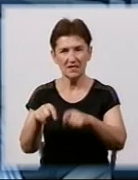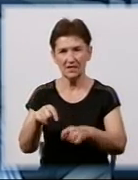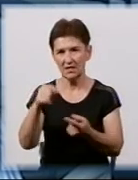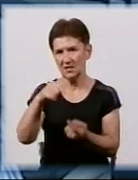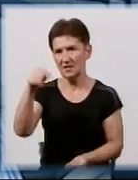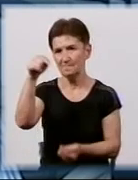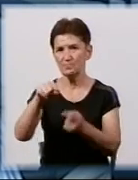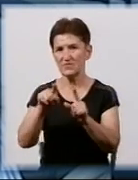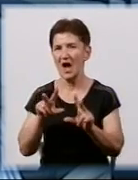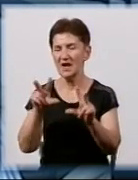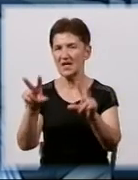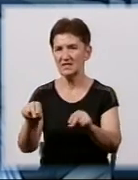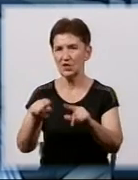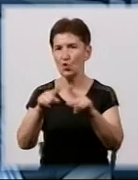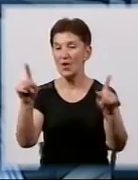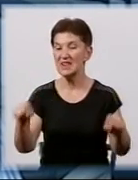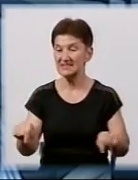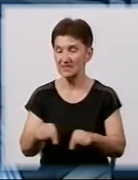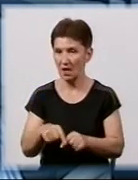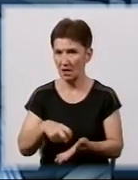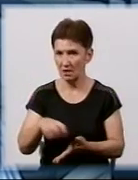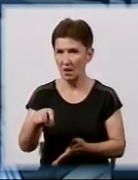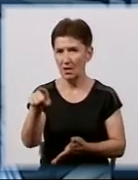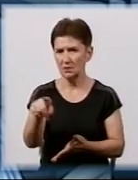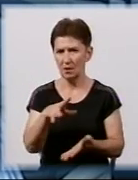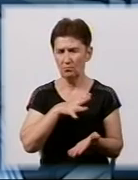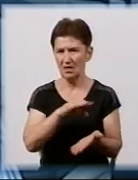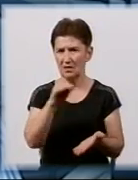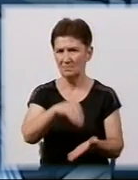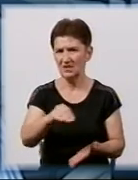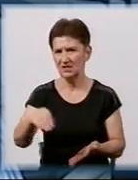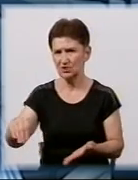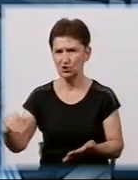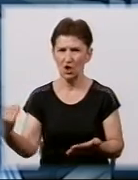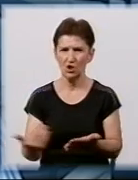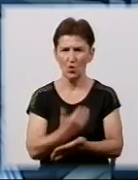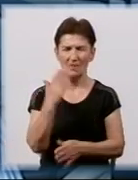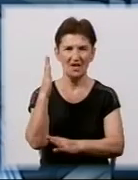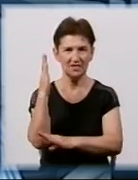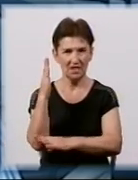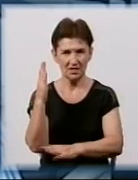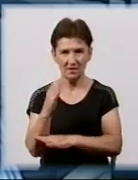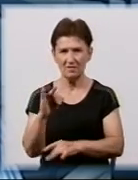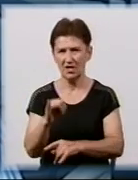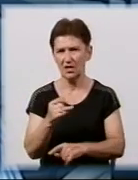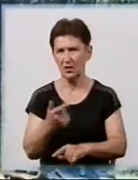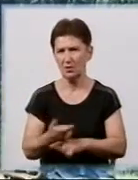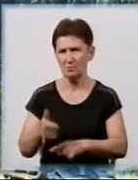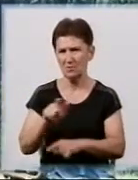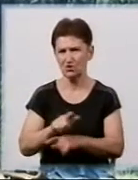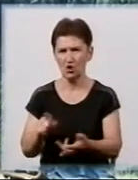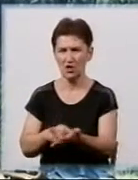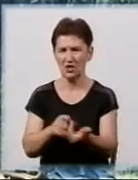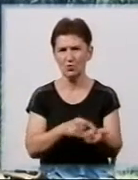гарантійного листа цього підприємства, там будуть висаджені нові дерева і в більшій кількості.